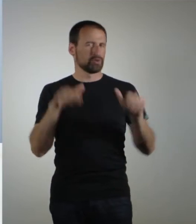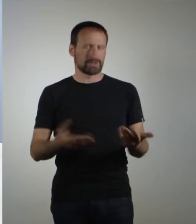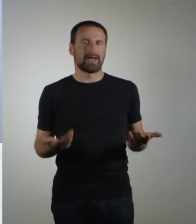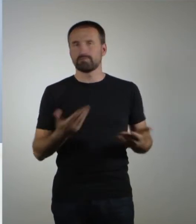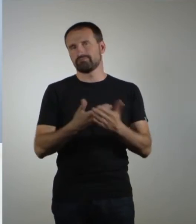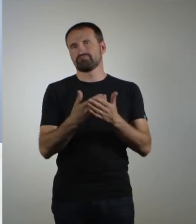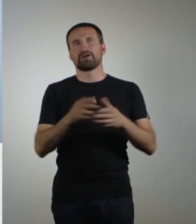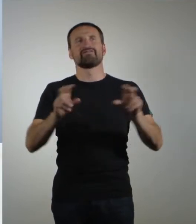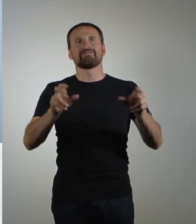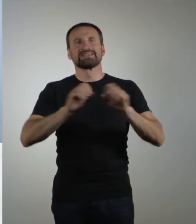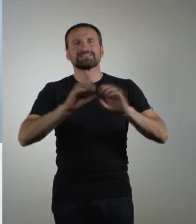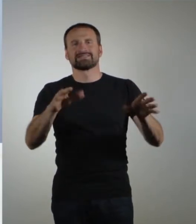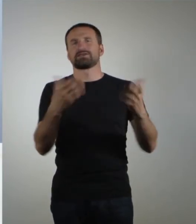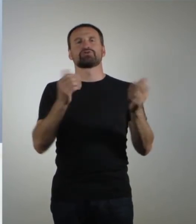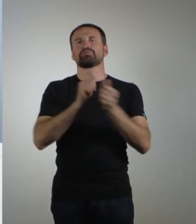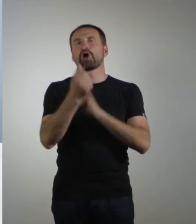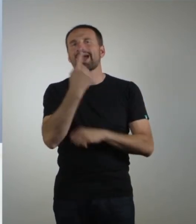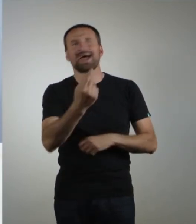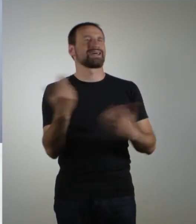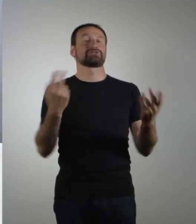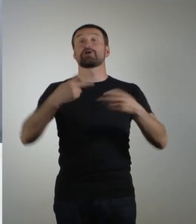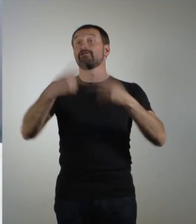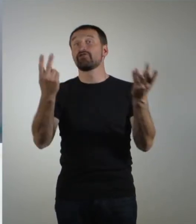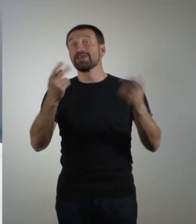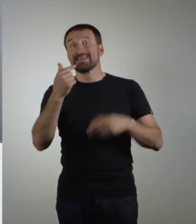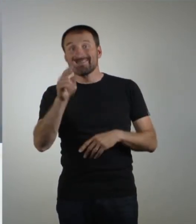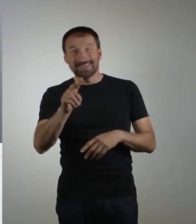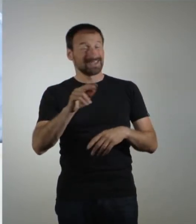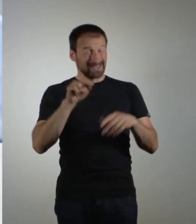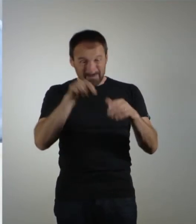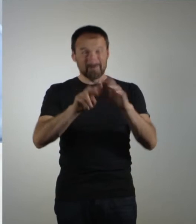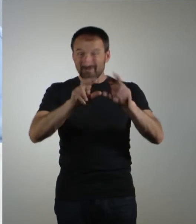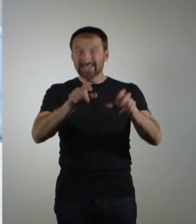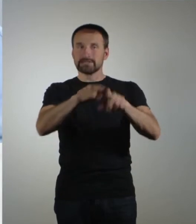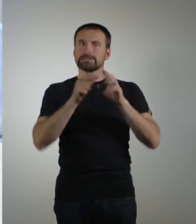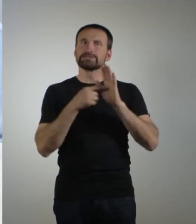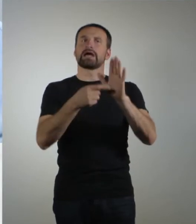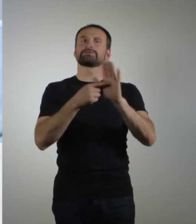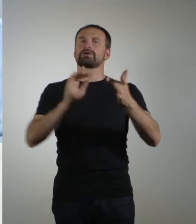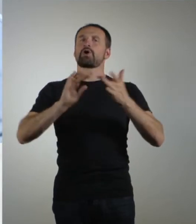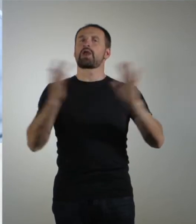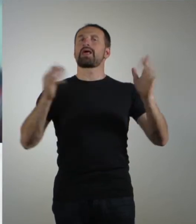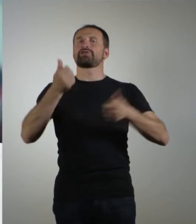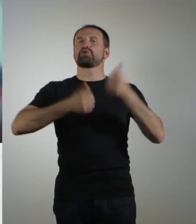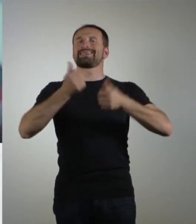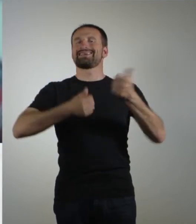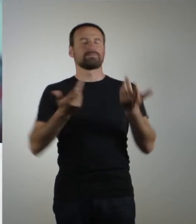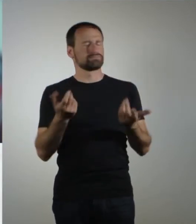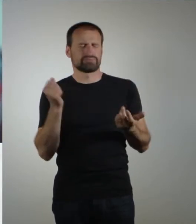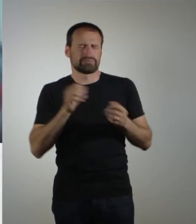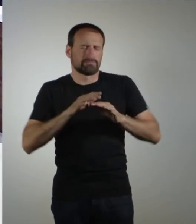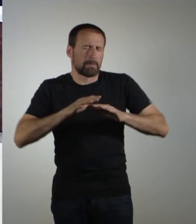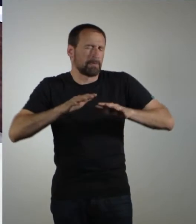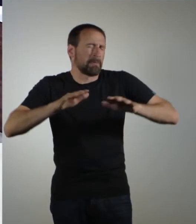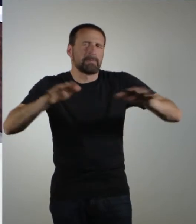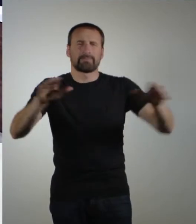Sport1, dass halt eben auch im FreeTV die ganzen Online-Turniere gezeigt werden. Das heißt, du hast halt wirklich auch eine riesengroße, breite Masse an Fans. Die Szene ist